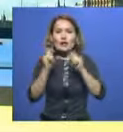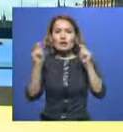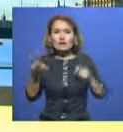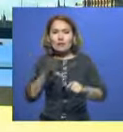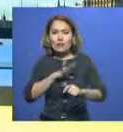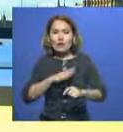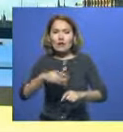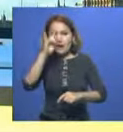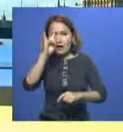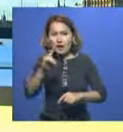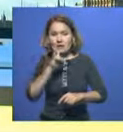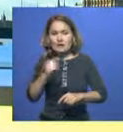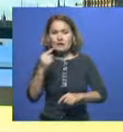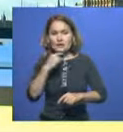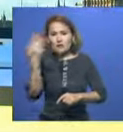фильмде көрсетілмек.